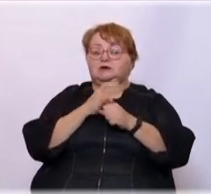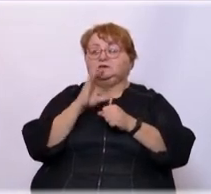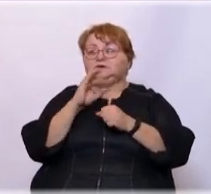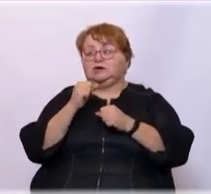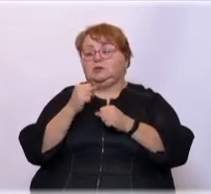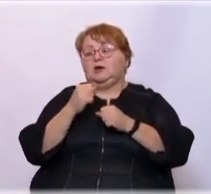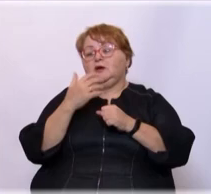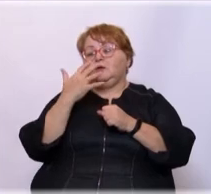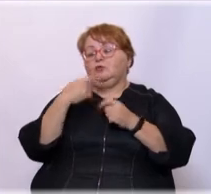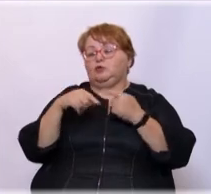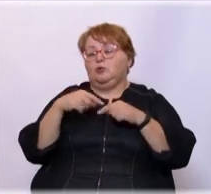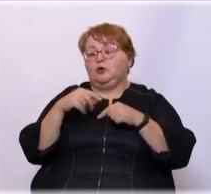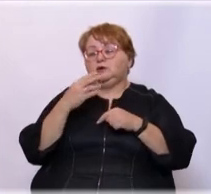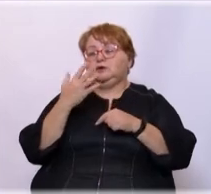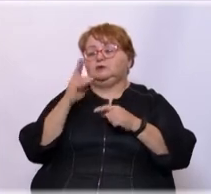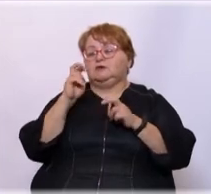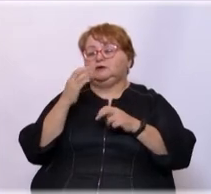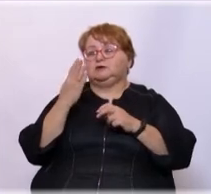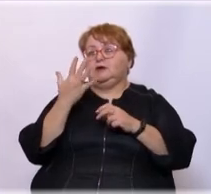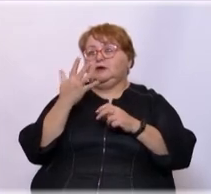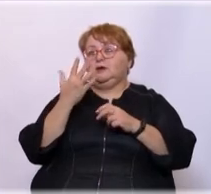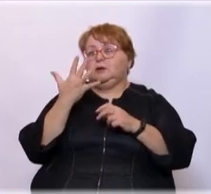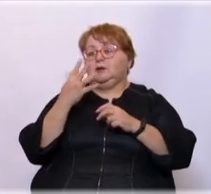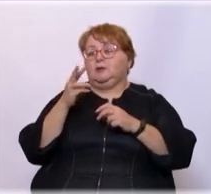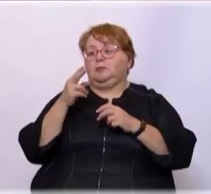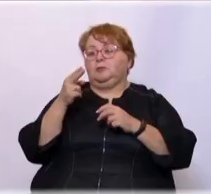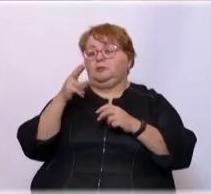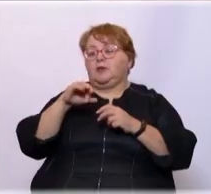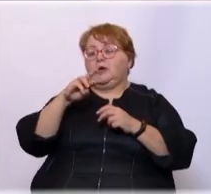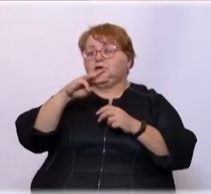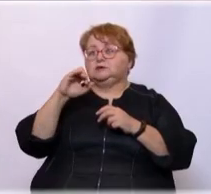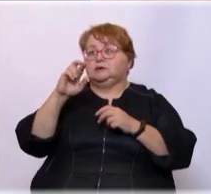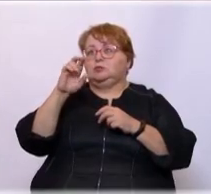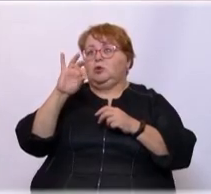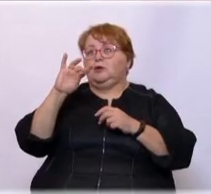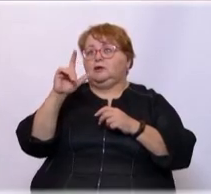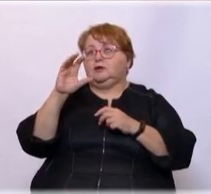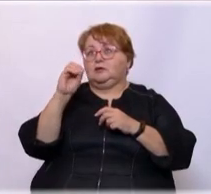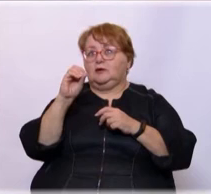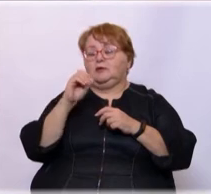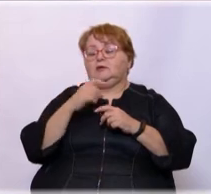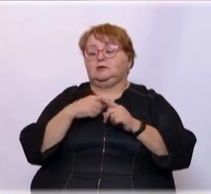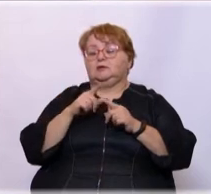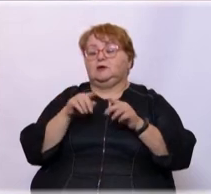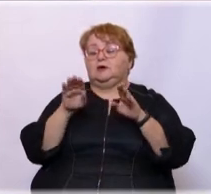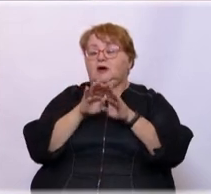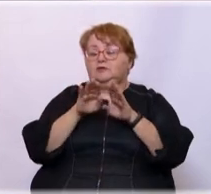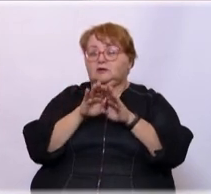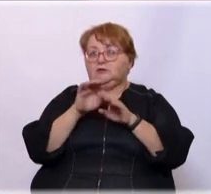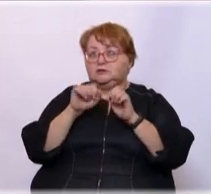пятиборья. Почему? Равные возможности… То есть там несколько видов будет? Я сейчас расскажу. Значит,